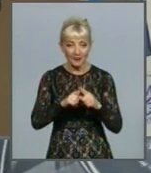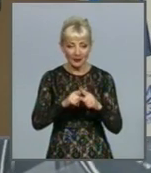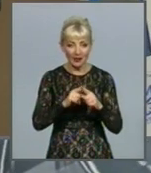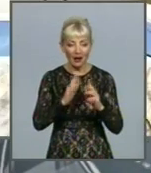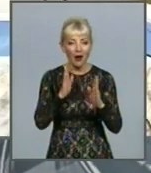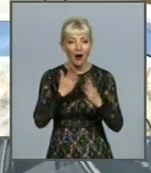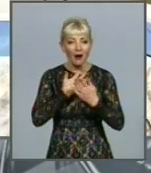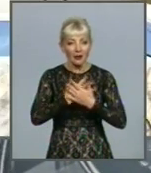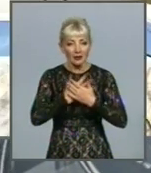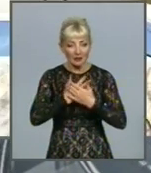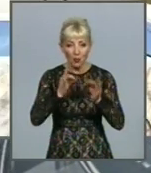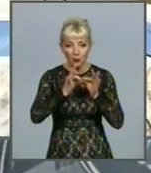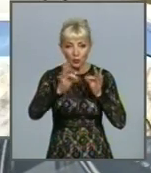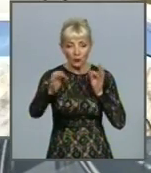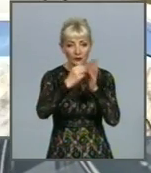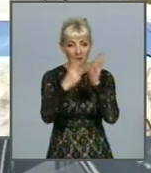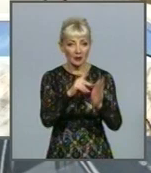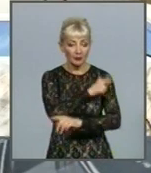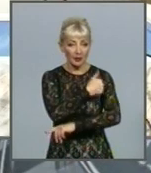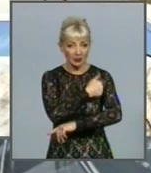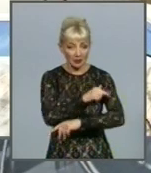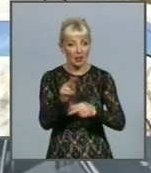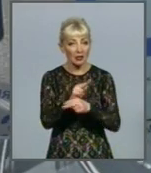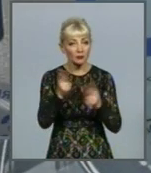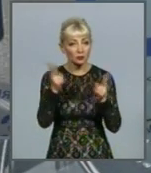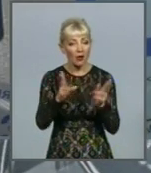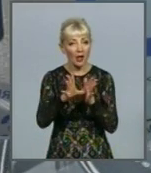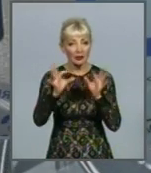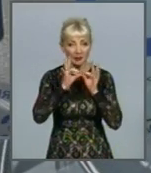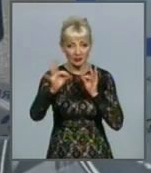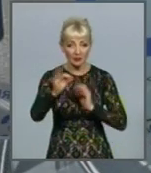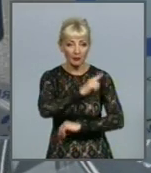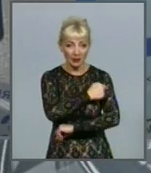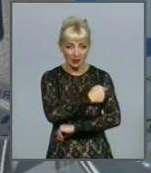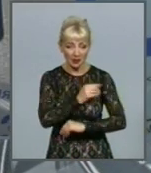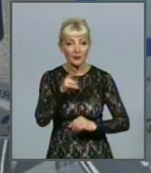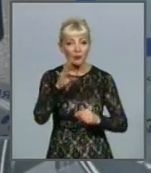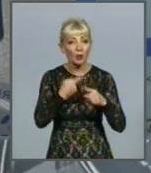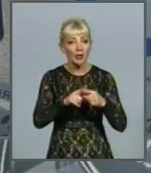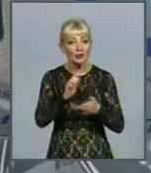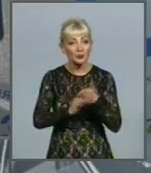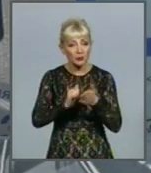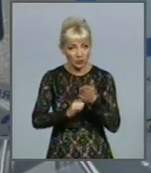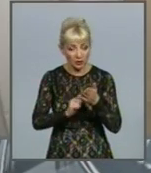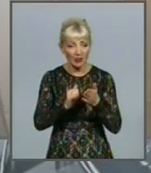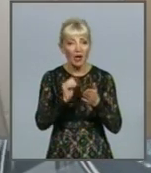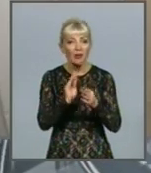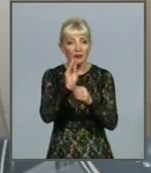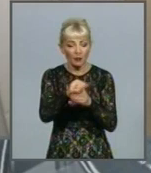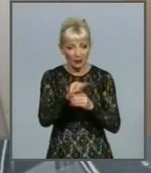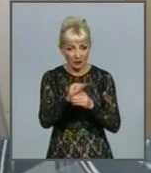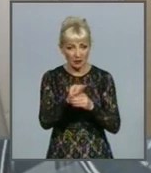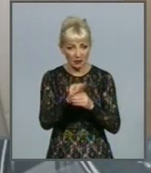у 18-й лікарні. Лагодження потребують і електромережі медзакладу у зв'язку з додатковим навантаженням на них